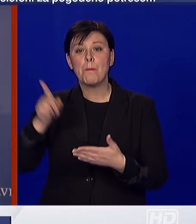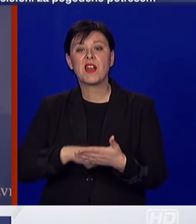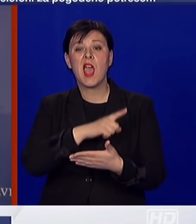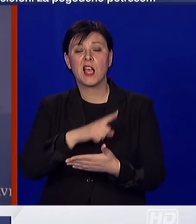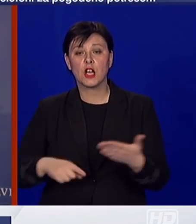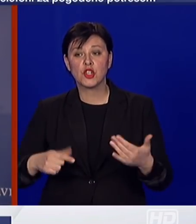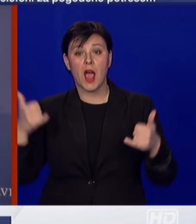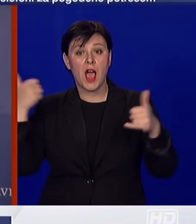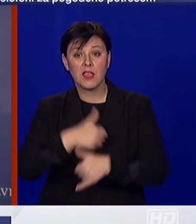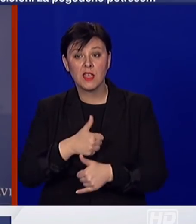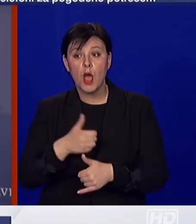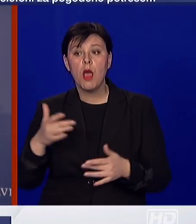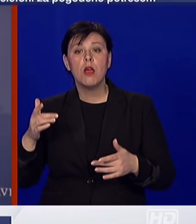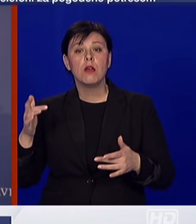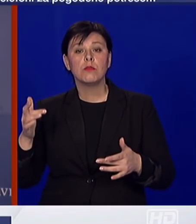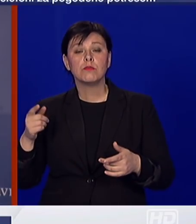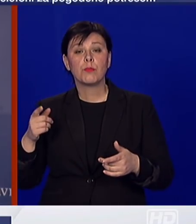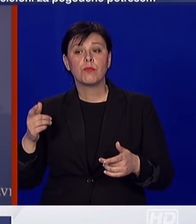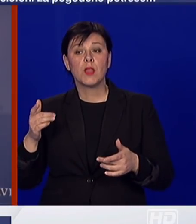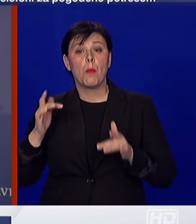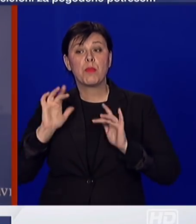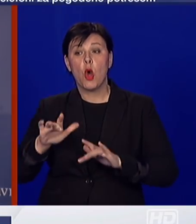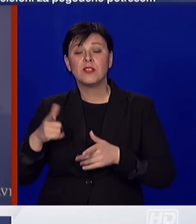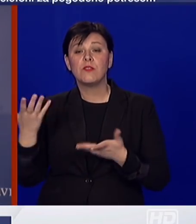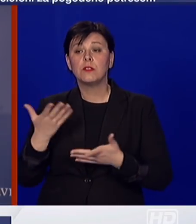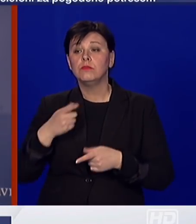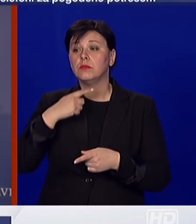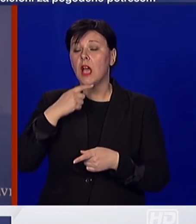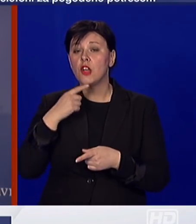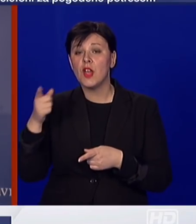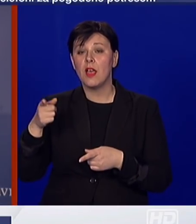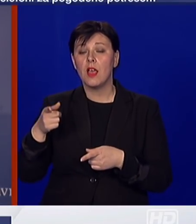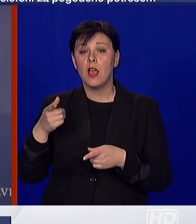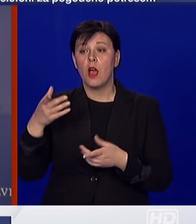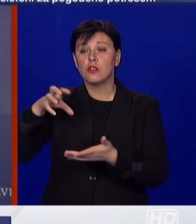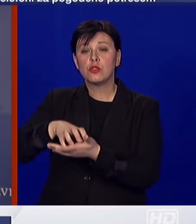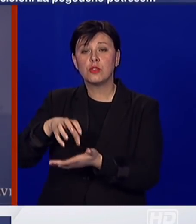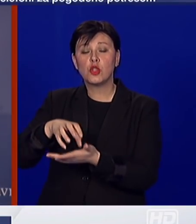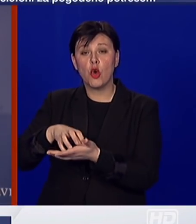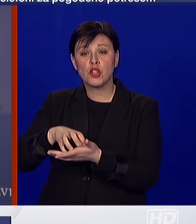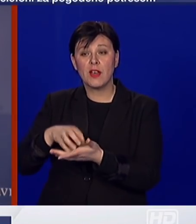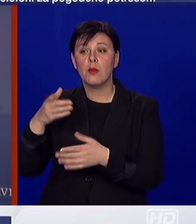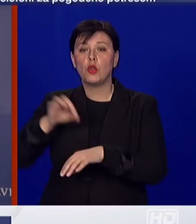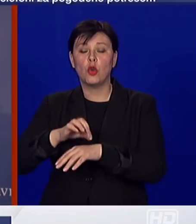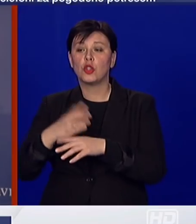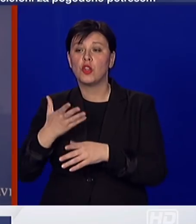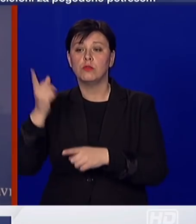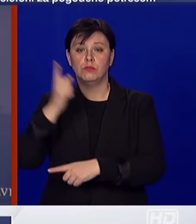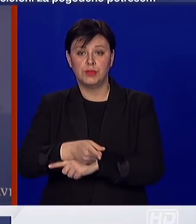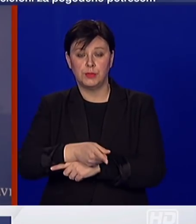protivno rješenju i mjerama koje su odredili epidemiolozi. Ti